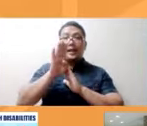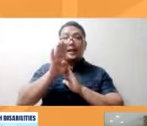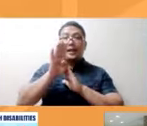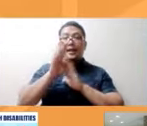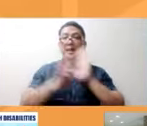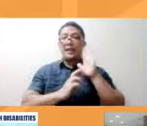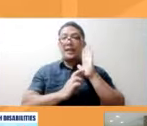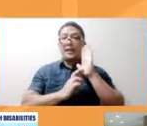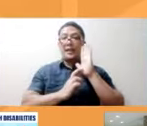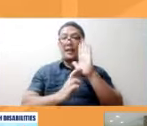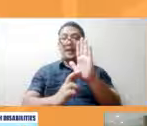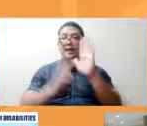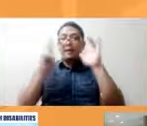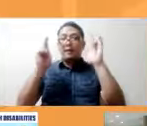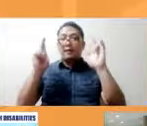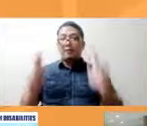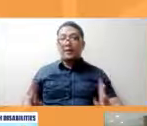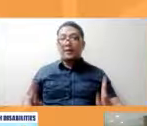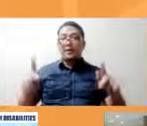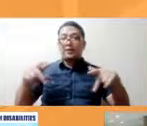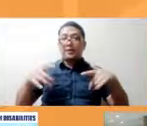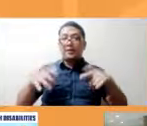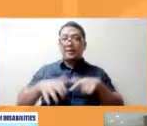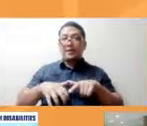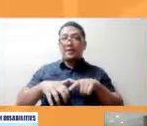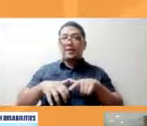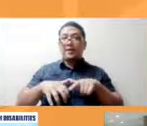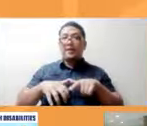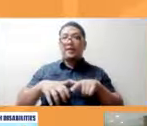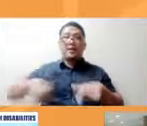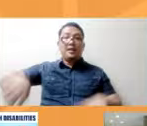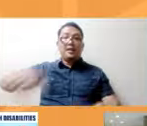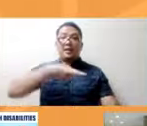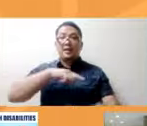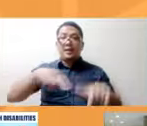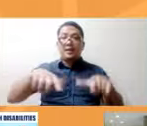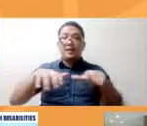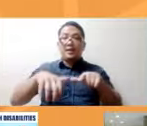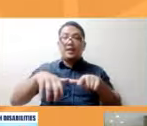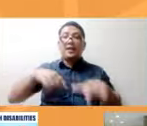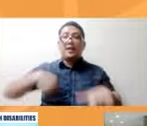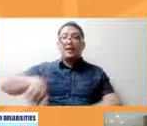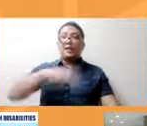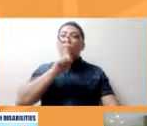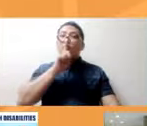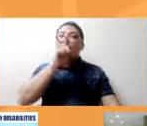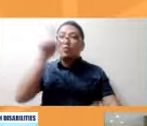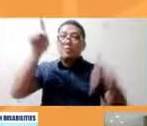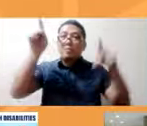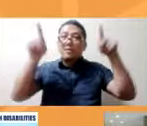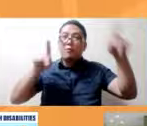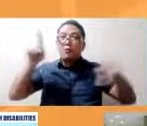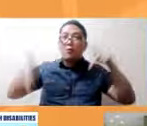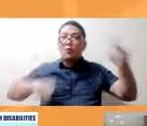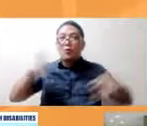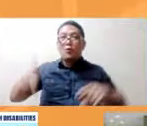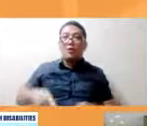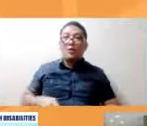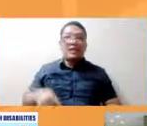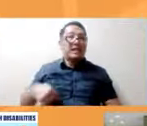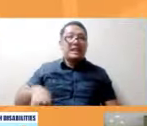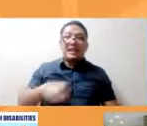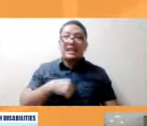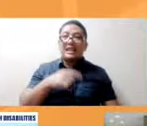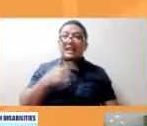of persons with disabilities, na kami po ay mga tao talaga. Hindi rin namin